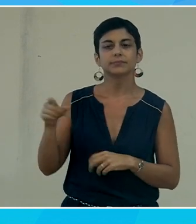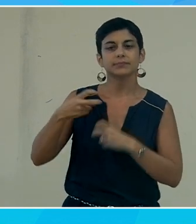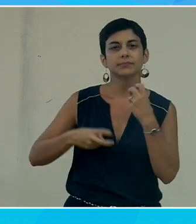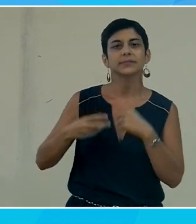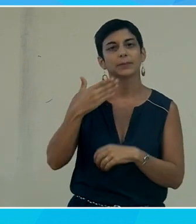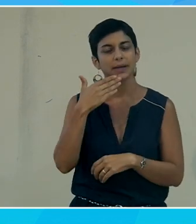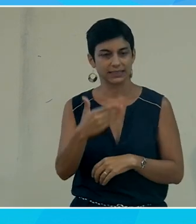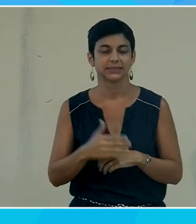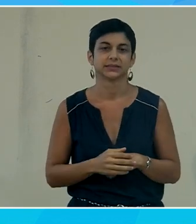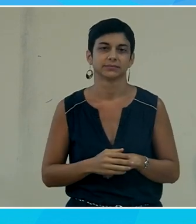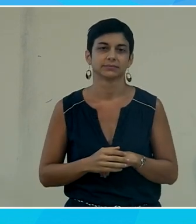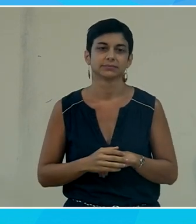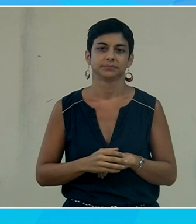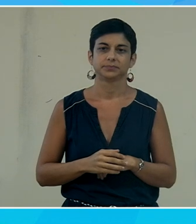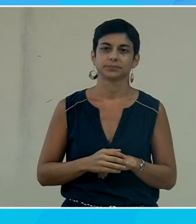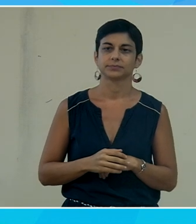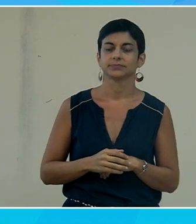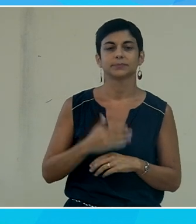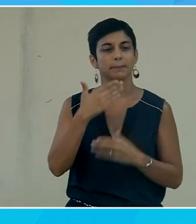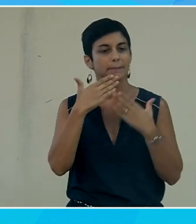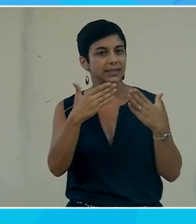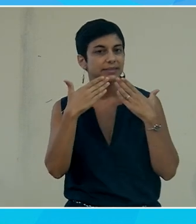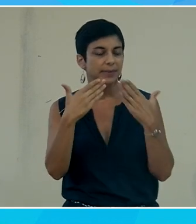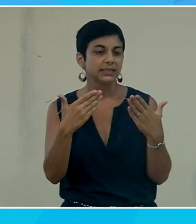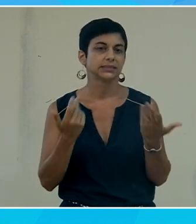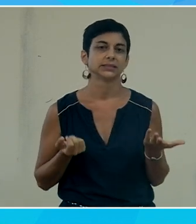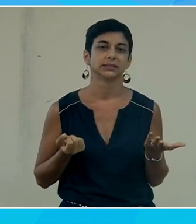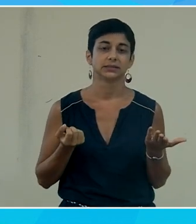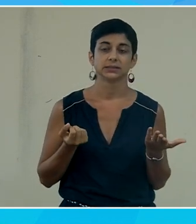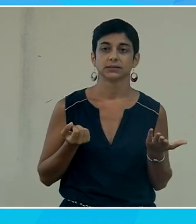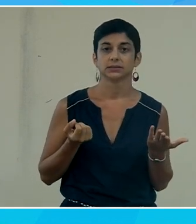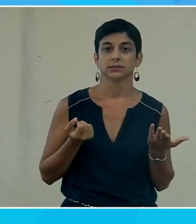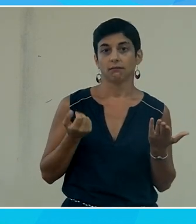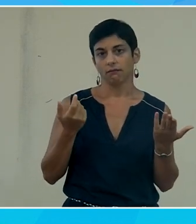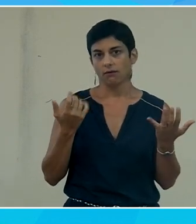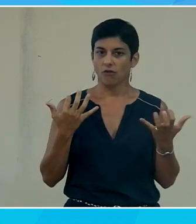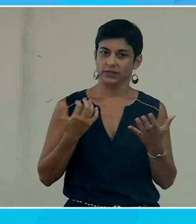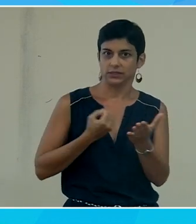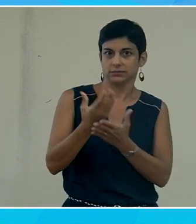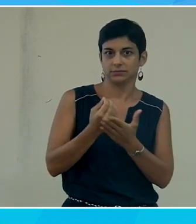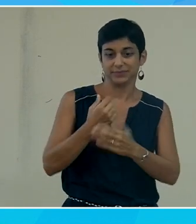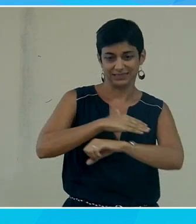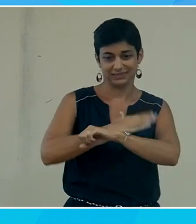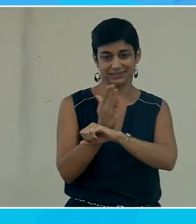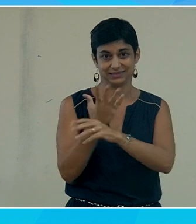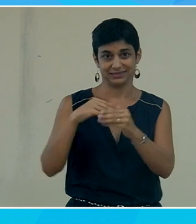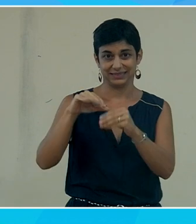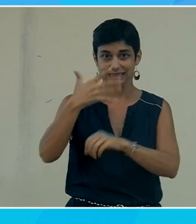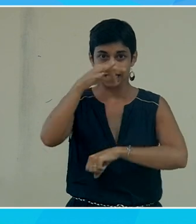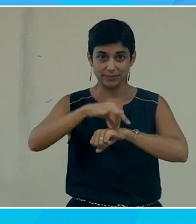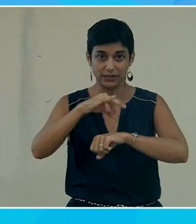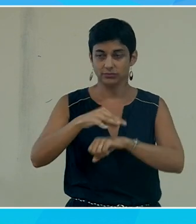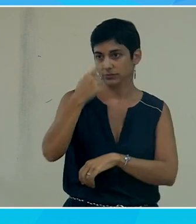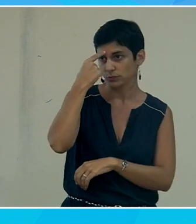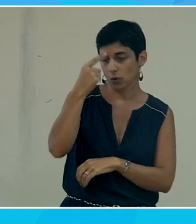quand on a besoin des professionnels merci merci on aurait encore tant à dire mais on a débordé d'un quart d'heure je pense qu'on va